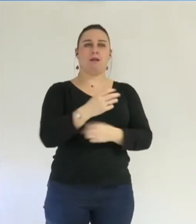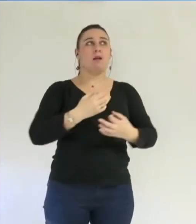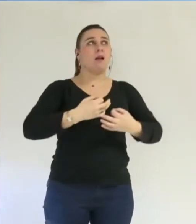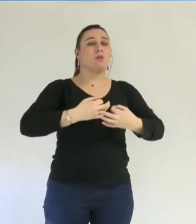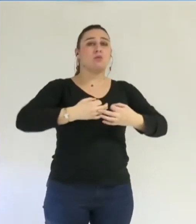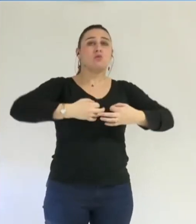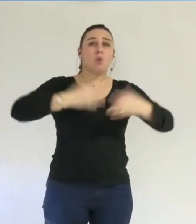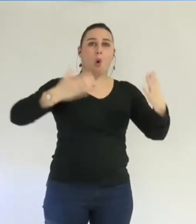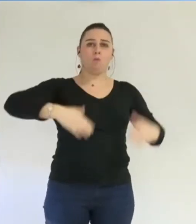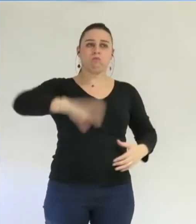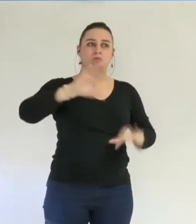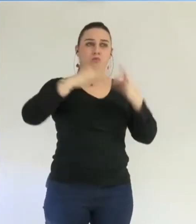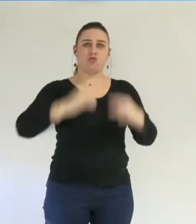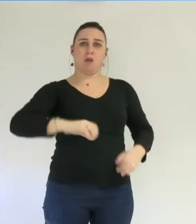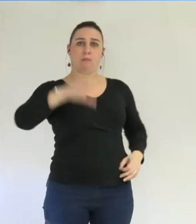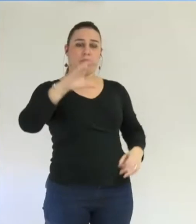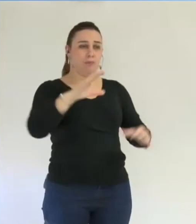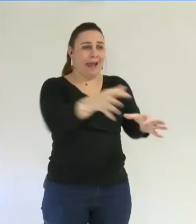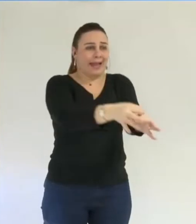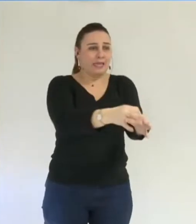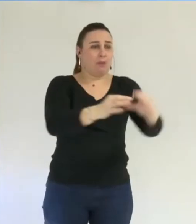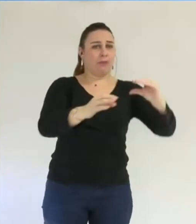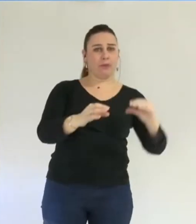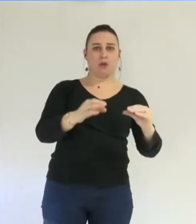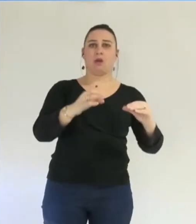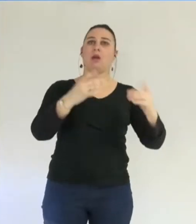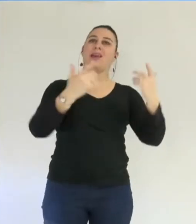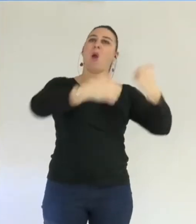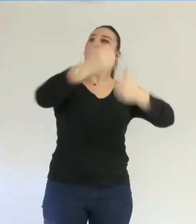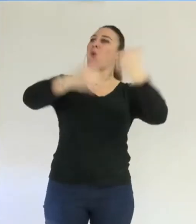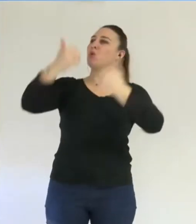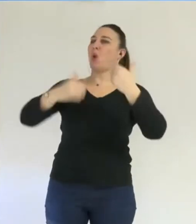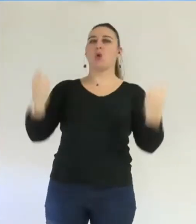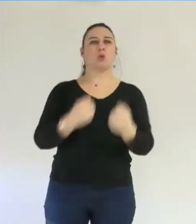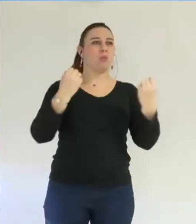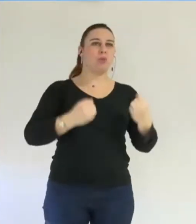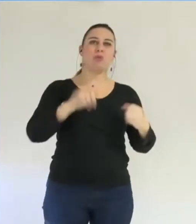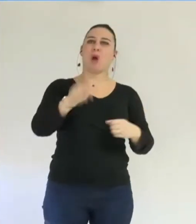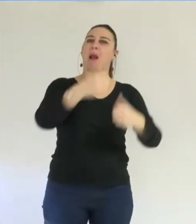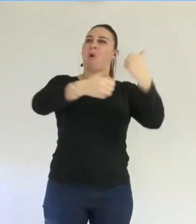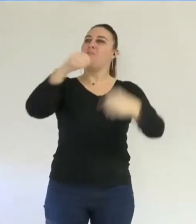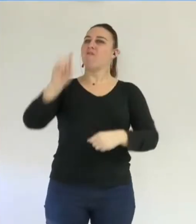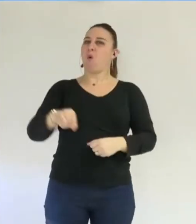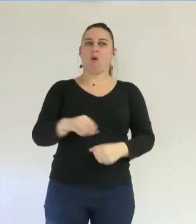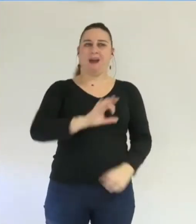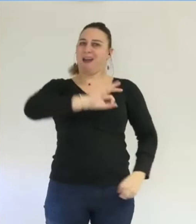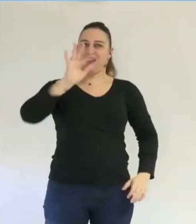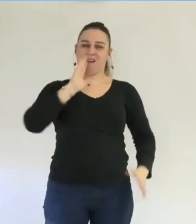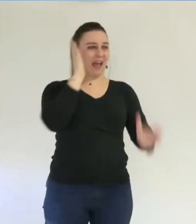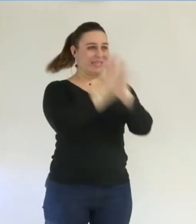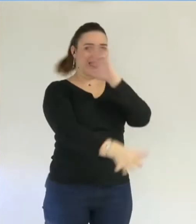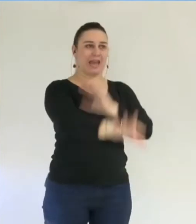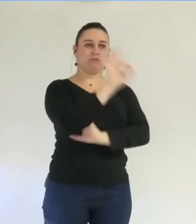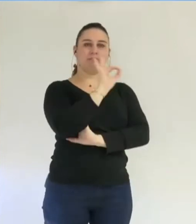ses capacités et en violation des règles de mise en concurrence et de publicité. Le second dossier qui est lié à votre